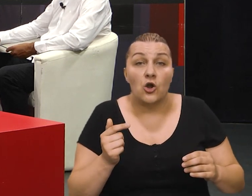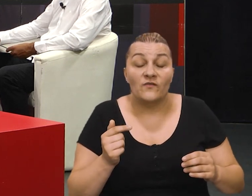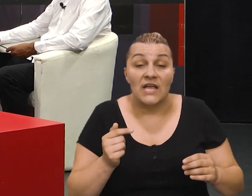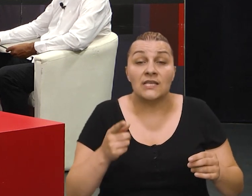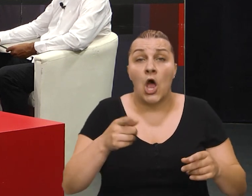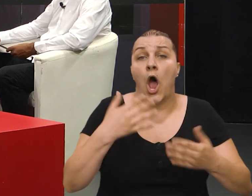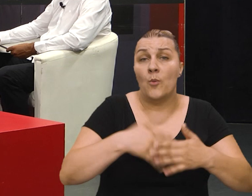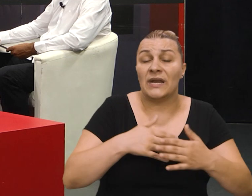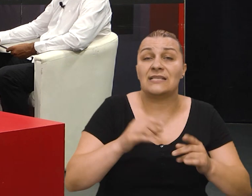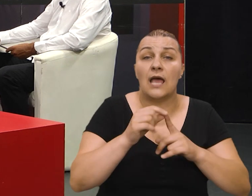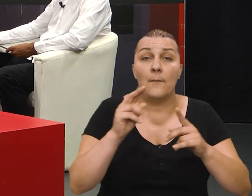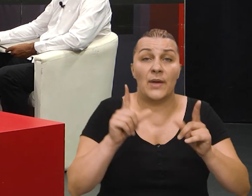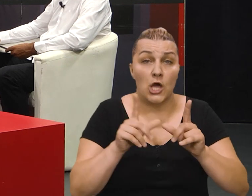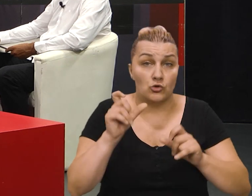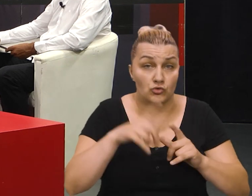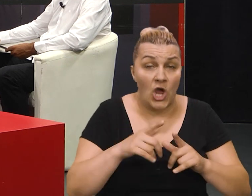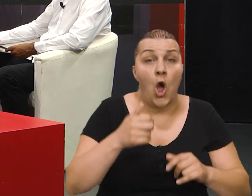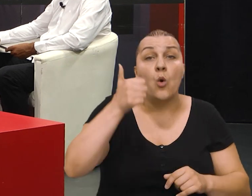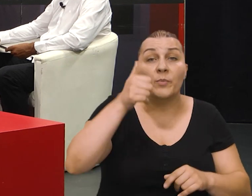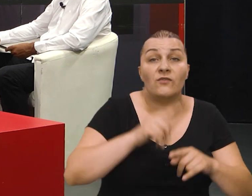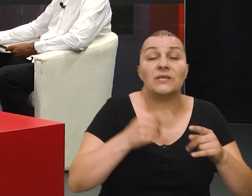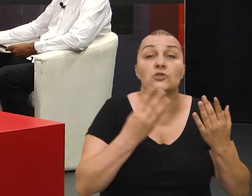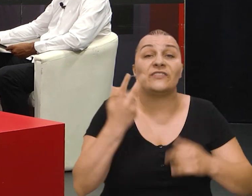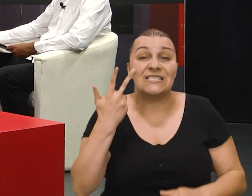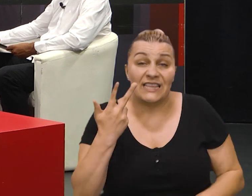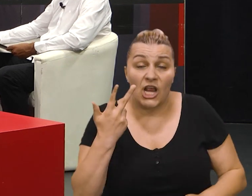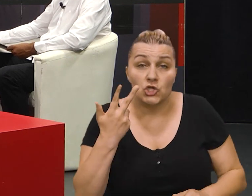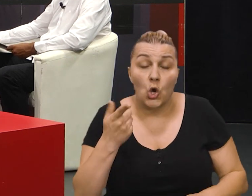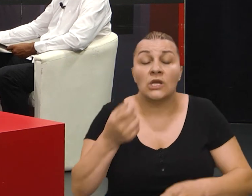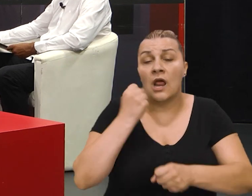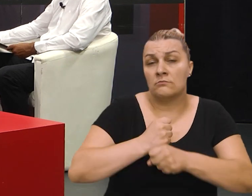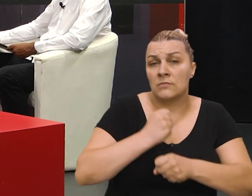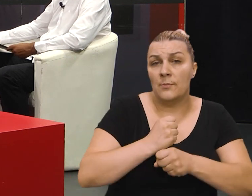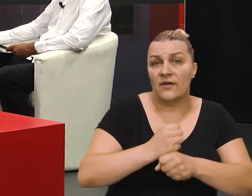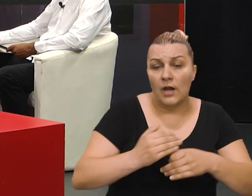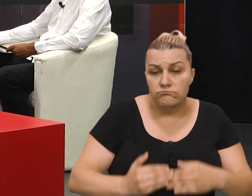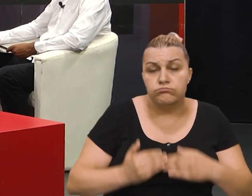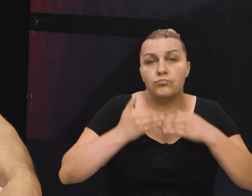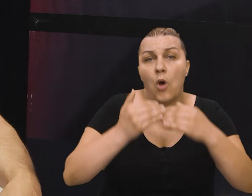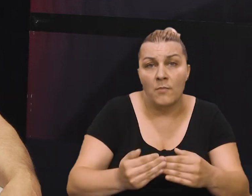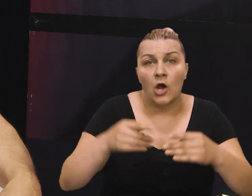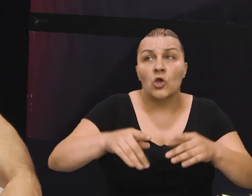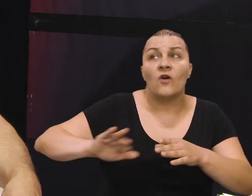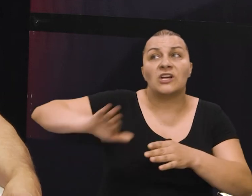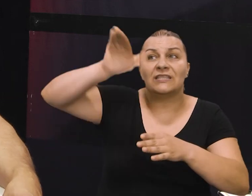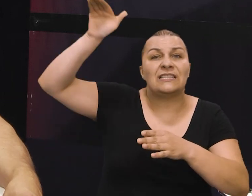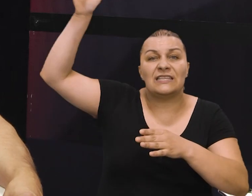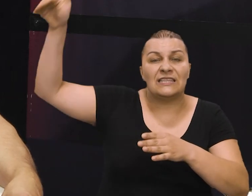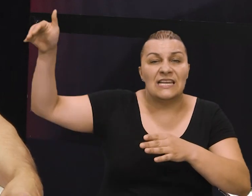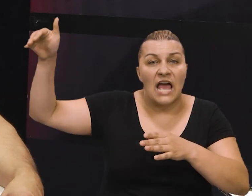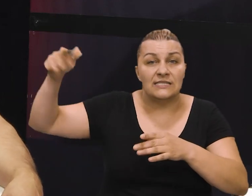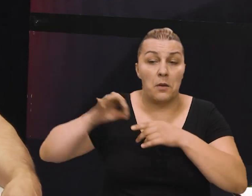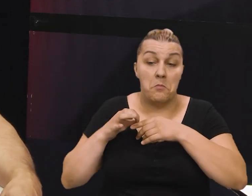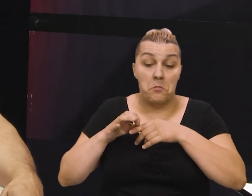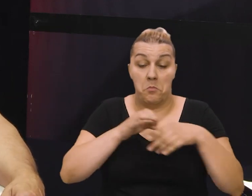Rakanovac da bi u operaciji Peruča u prvom mjesecu 1993. godine izvršili pomak cjelokupnog toga dinarskog